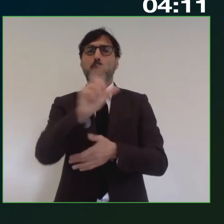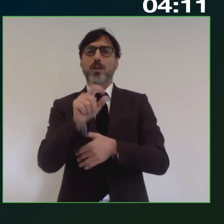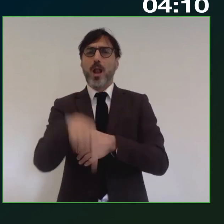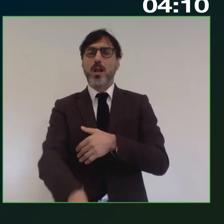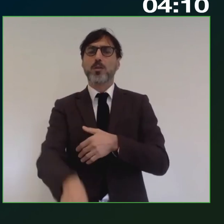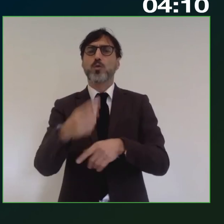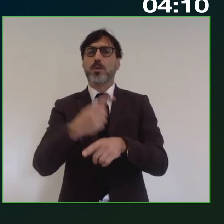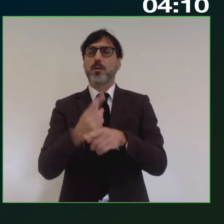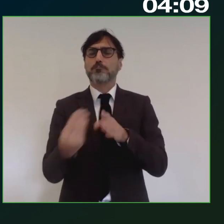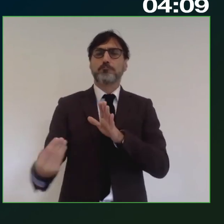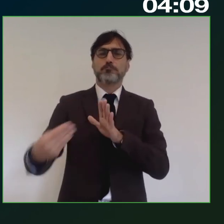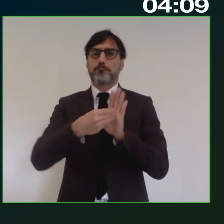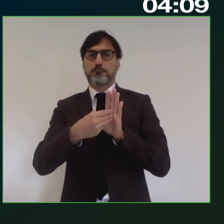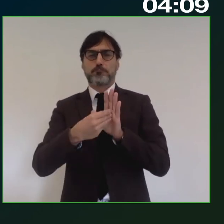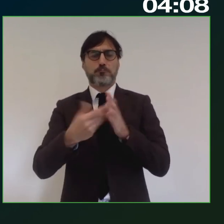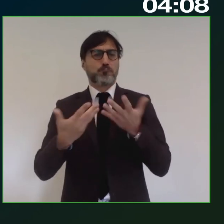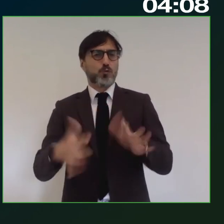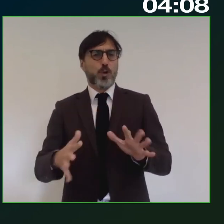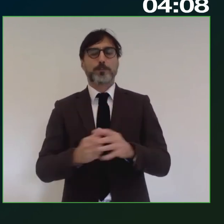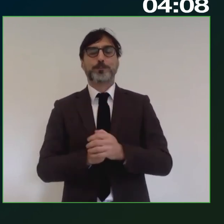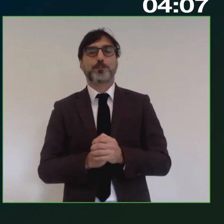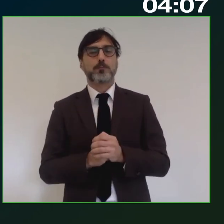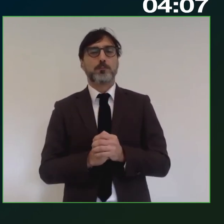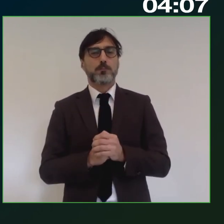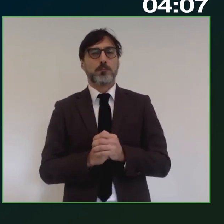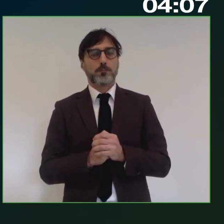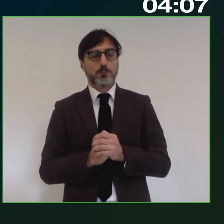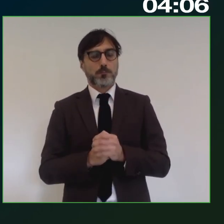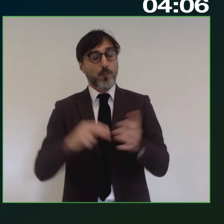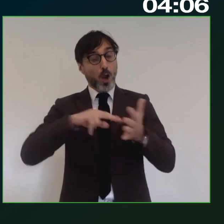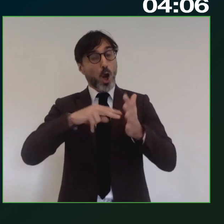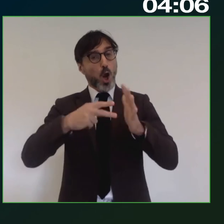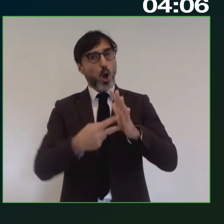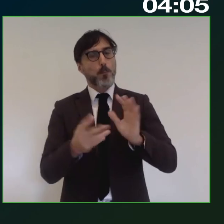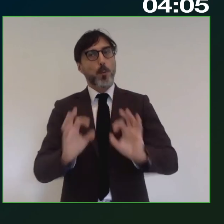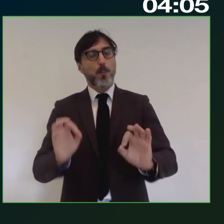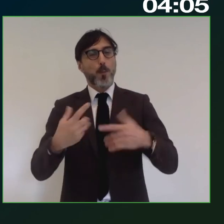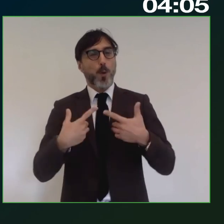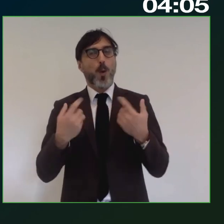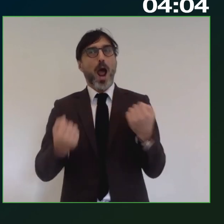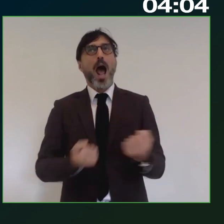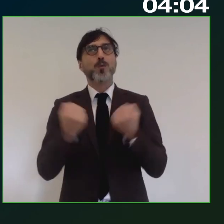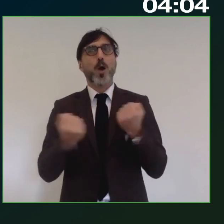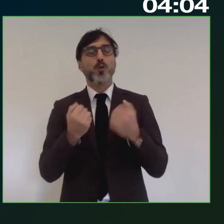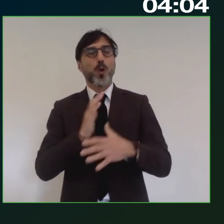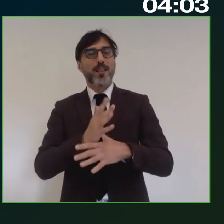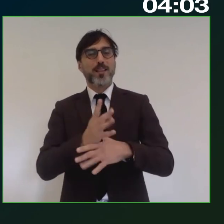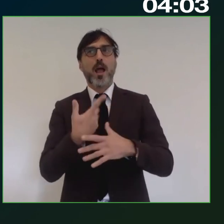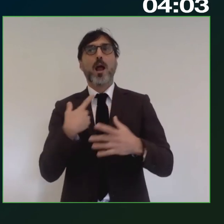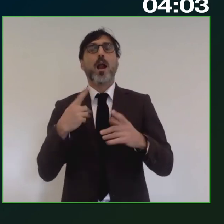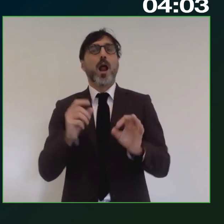mettendolo nero su bianco ora il problema è che in qualità di soggetto attuatore dell'intervento studiare sviluppo si deve ora